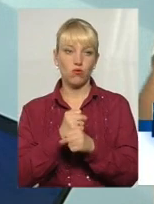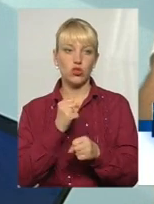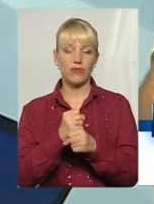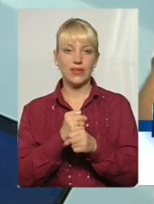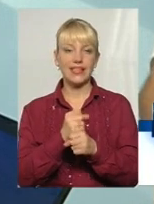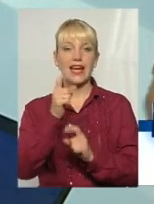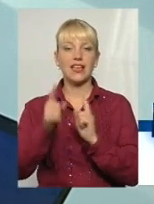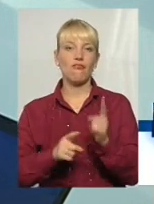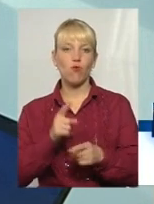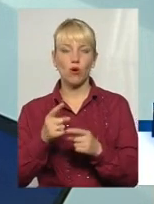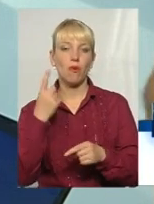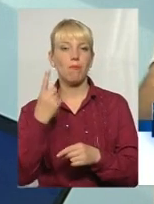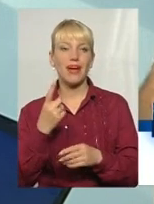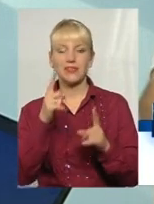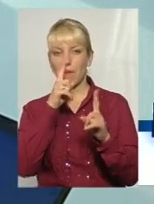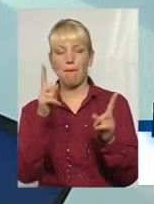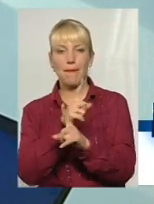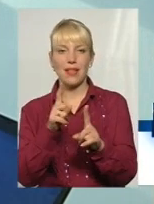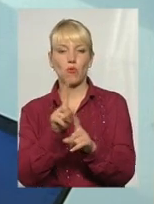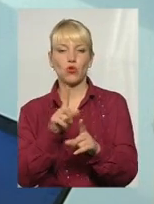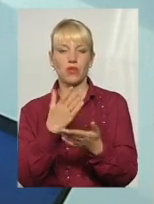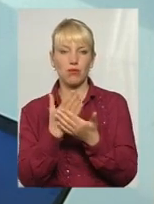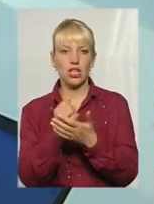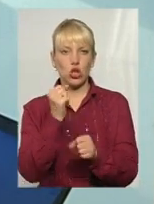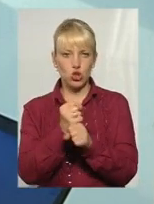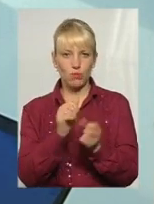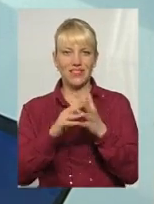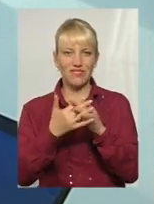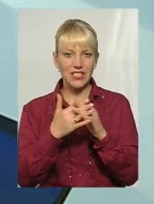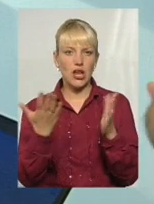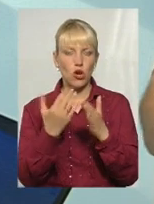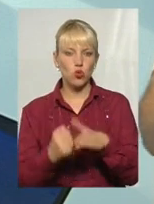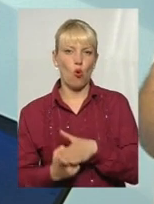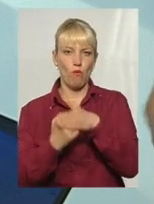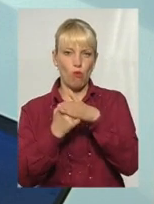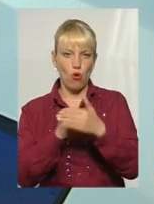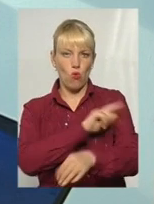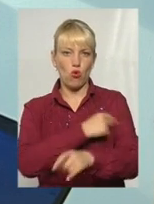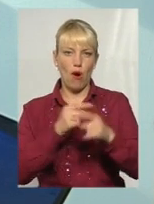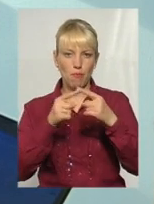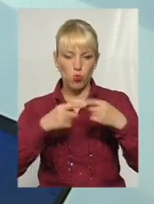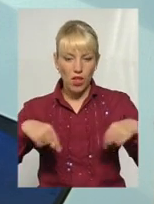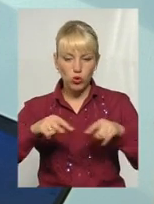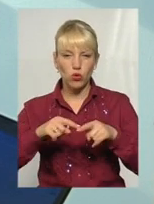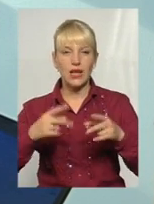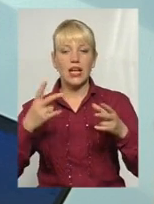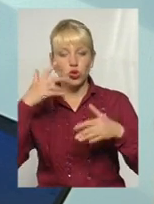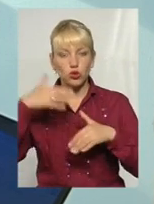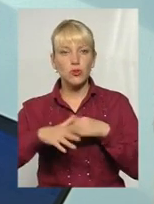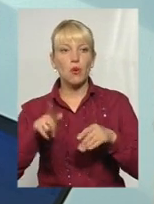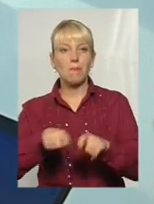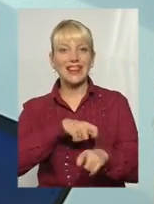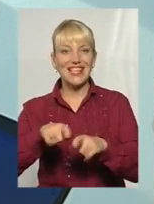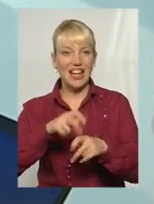перший мінімум якийсь зробити в селі опорну амбулаторію, зрозуміло, що матеріально-технічне